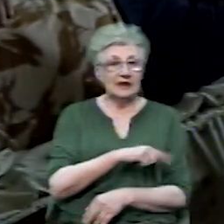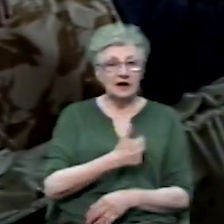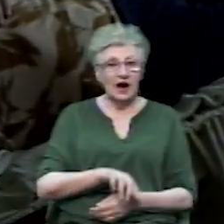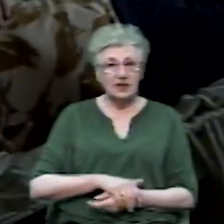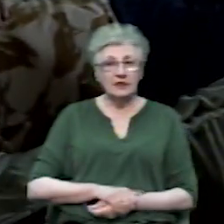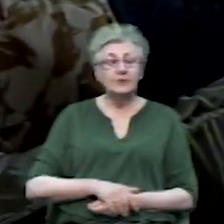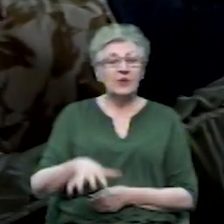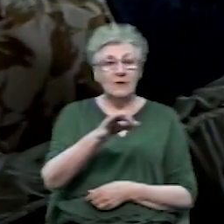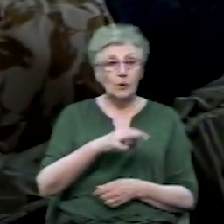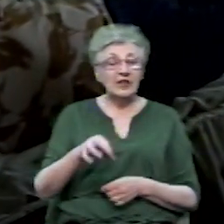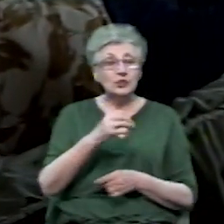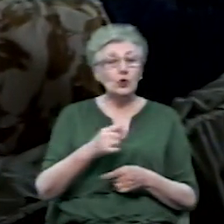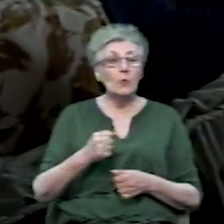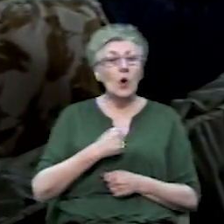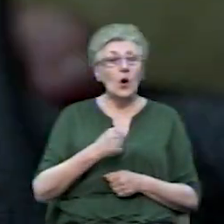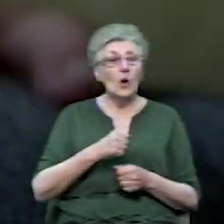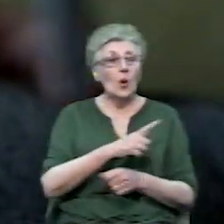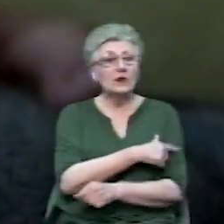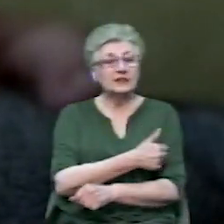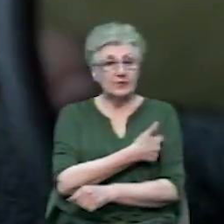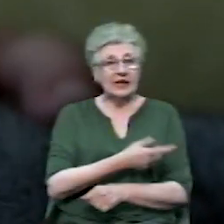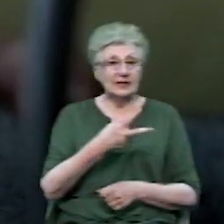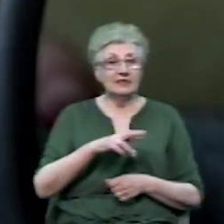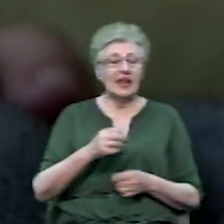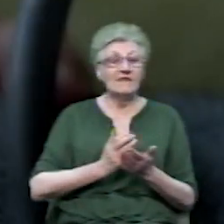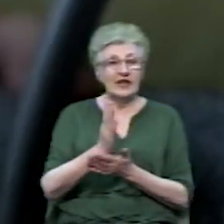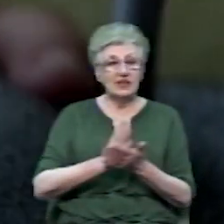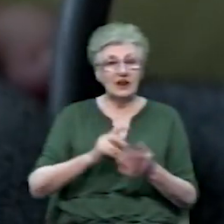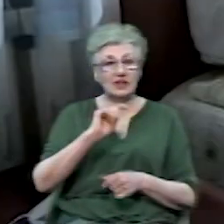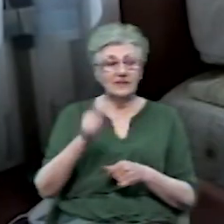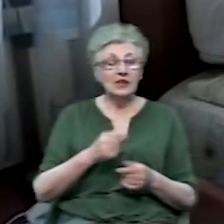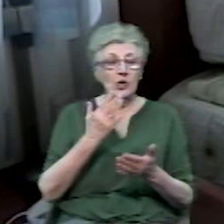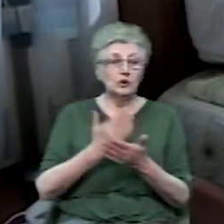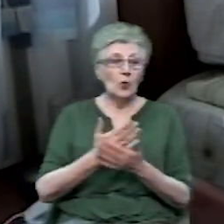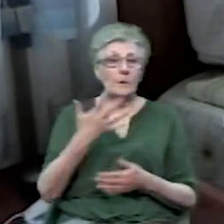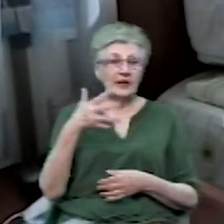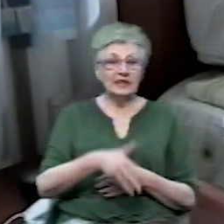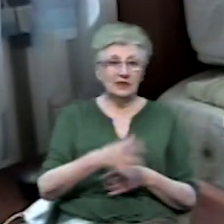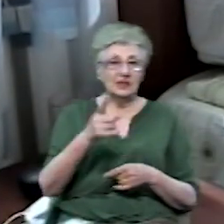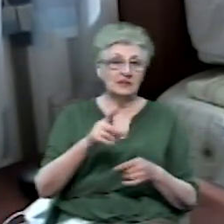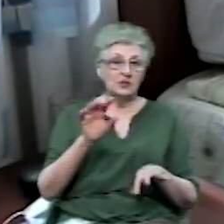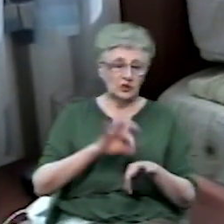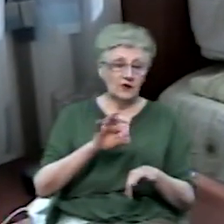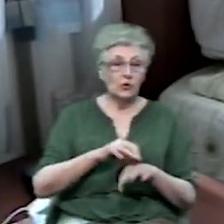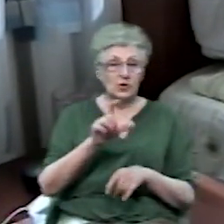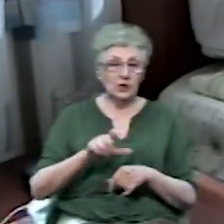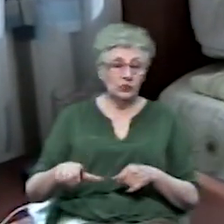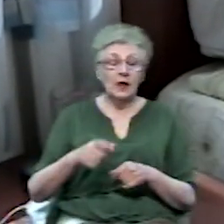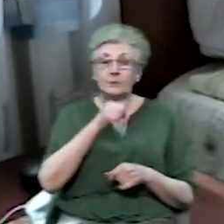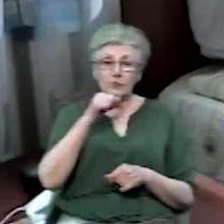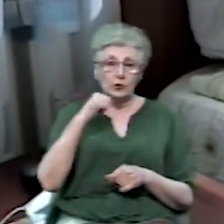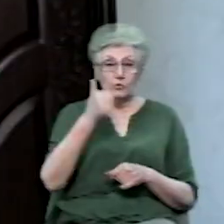В обласному госпіталі для ветеранів війни за рік обслуговують до п'яти тисяч пацієнтів. Минулого року заклад профінансували на 27